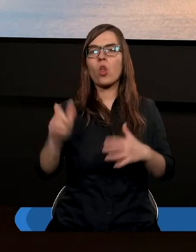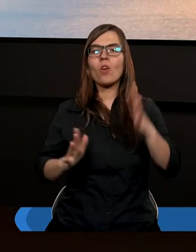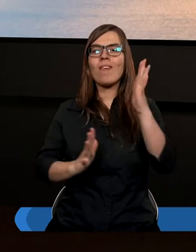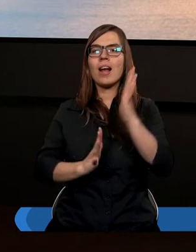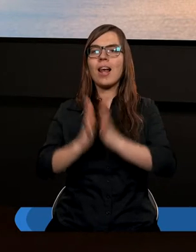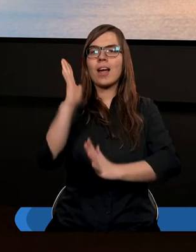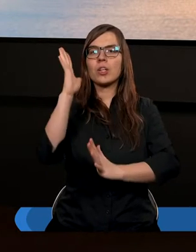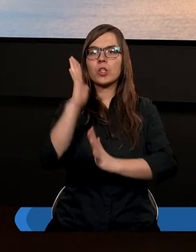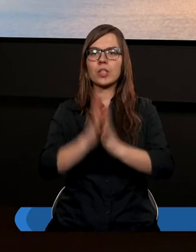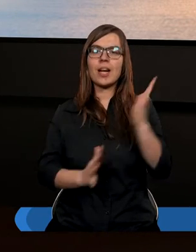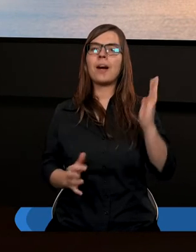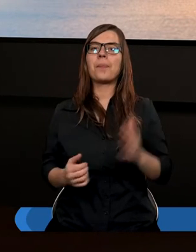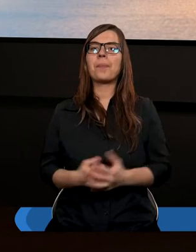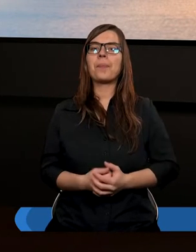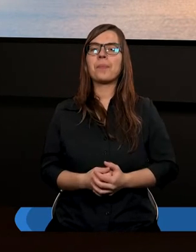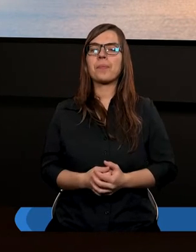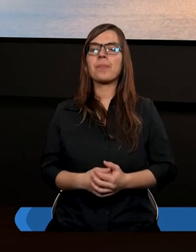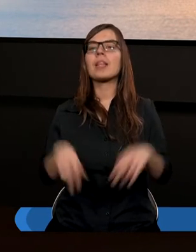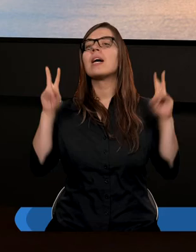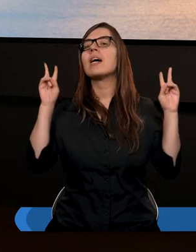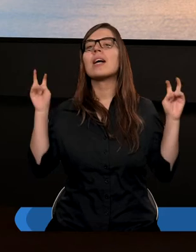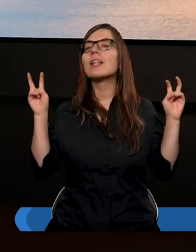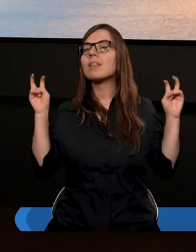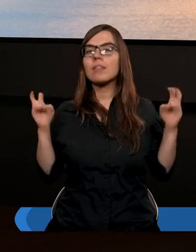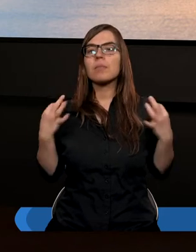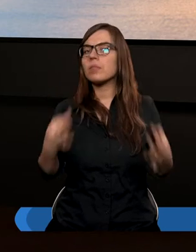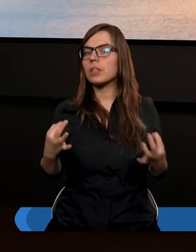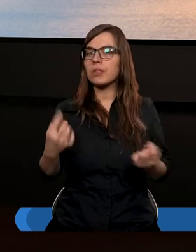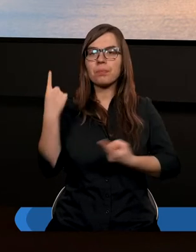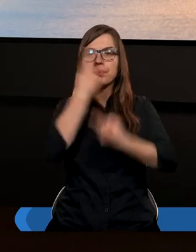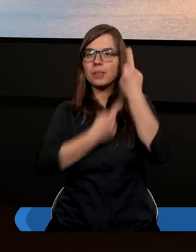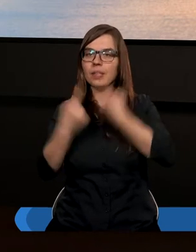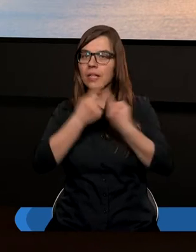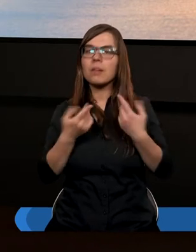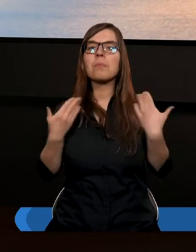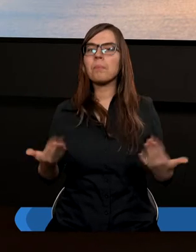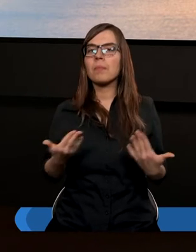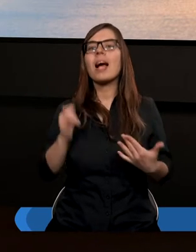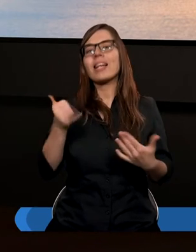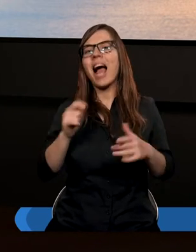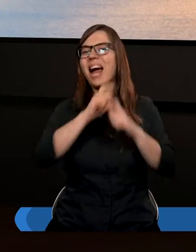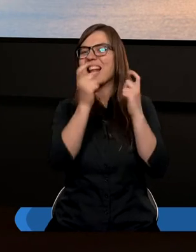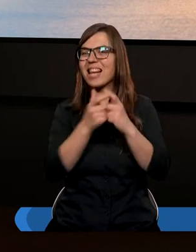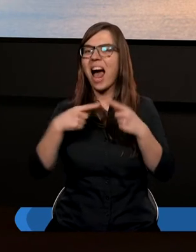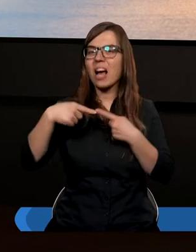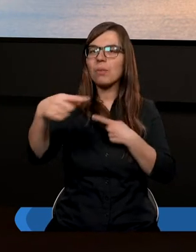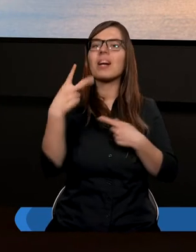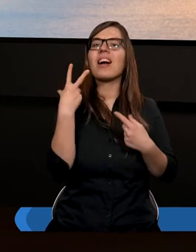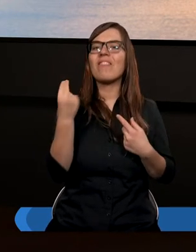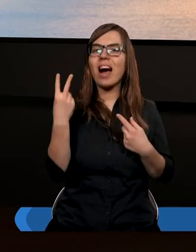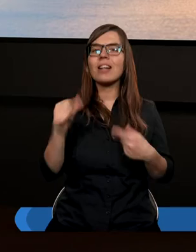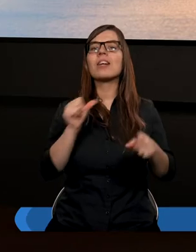Podkowie Leśnej. Tematem dzisiejszego studium, jak zresztą w całym